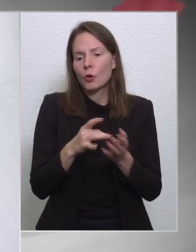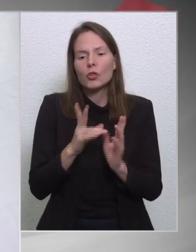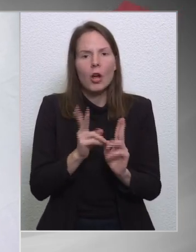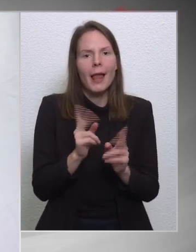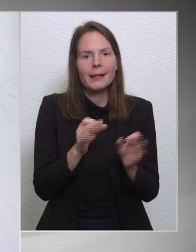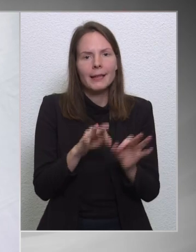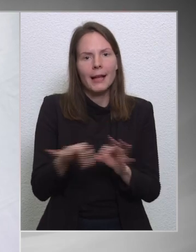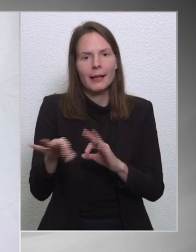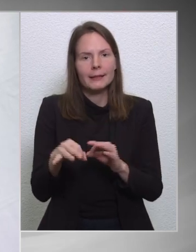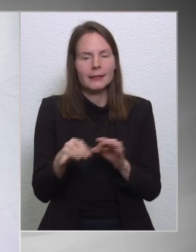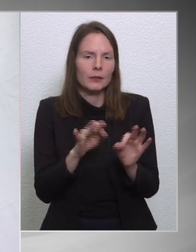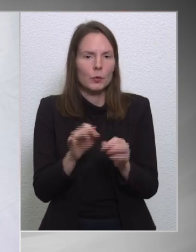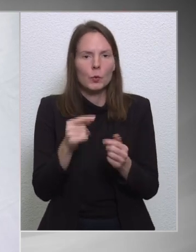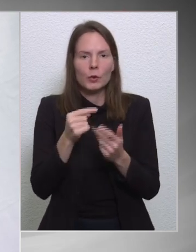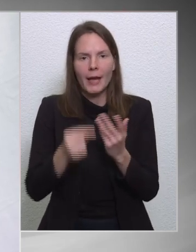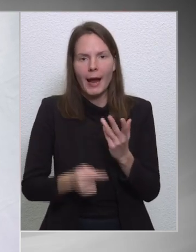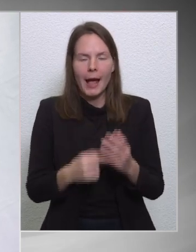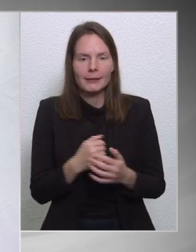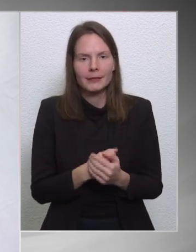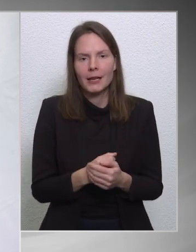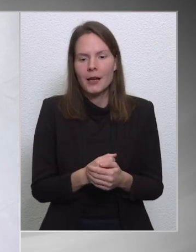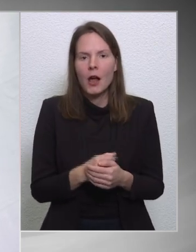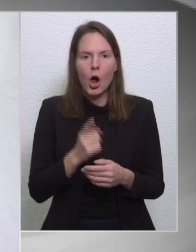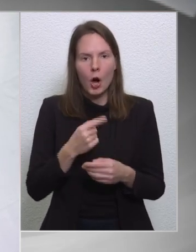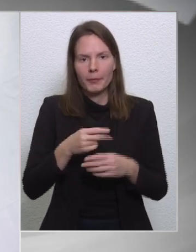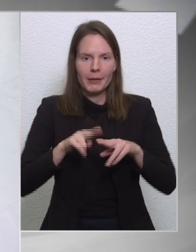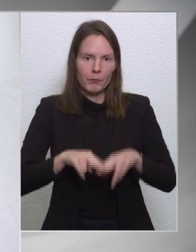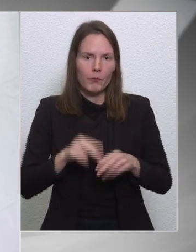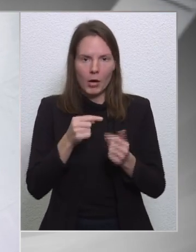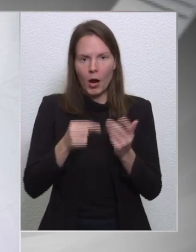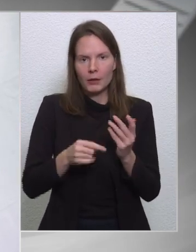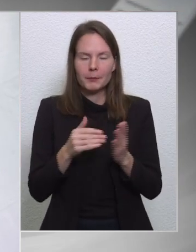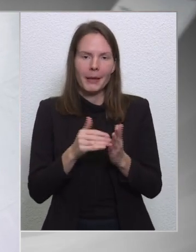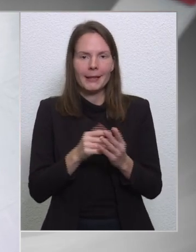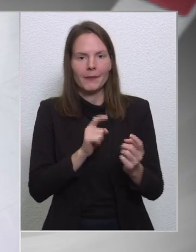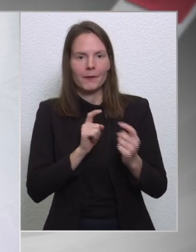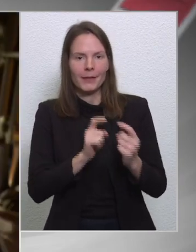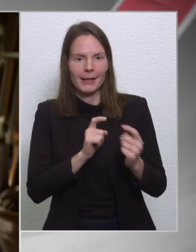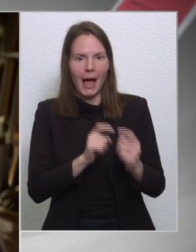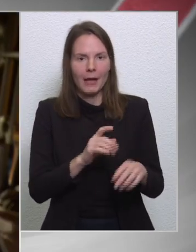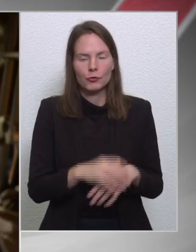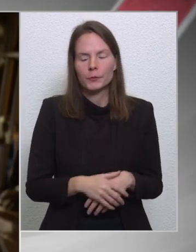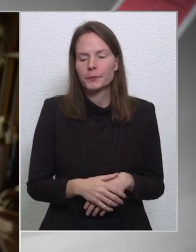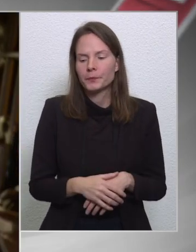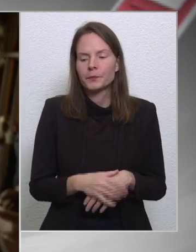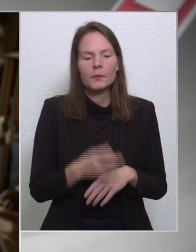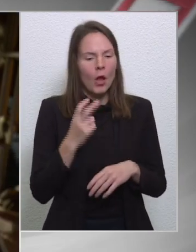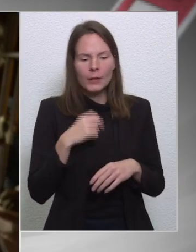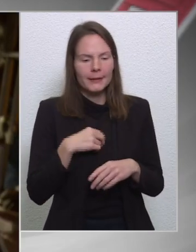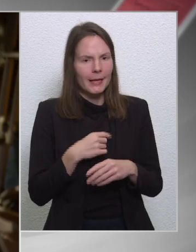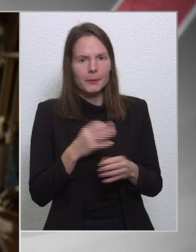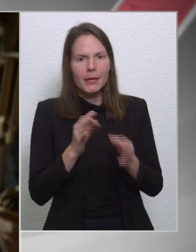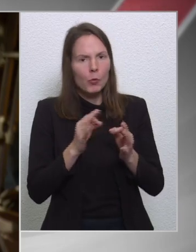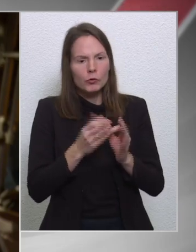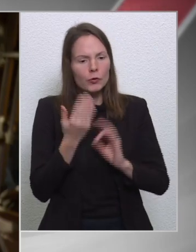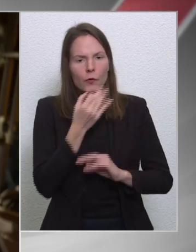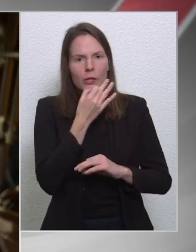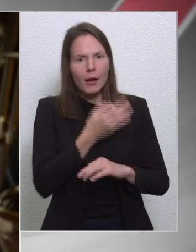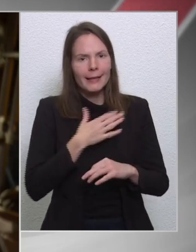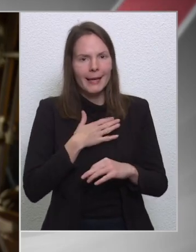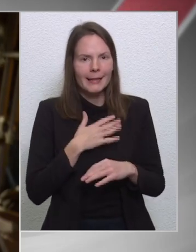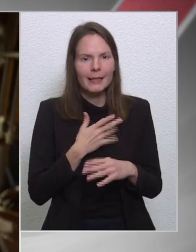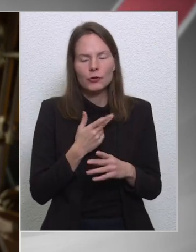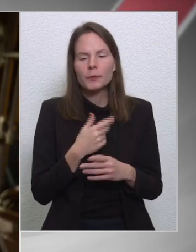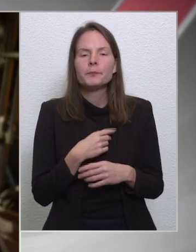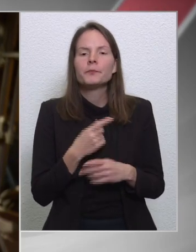ügyekről van szó, amelyek egyáltalán fennmaradtak most megvitáskérdésként. De azt hiszem, hogy nem kérdeztem akkor elég pontosan. Tehát elég